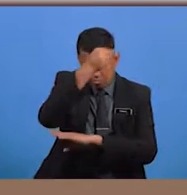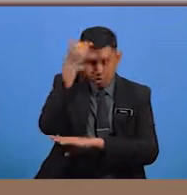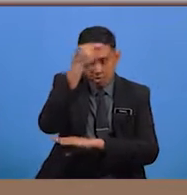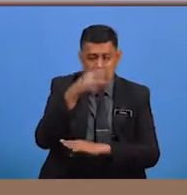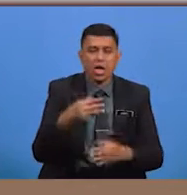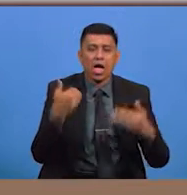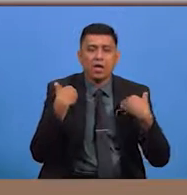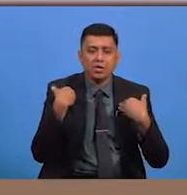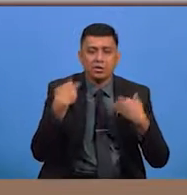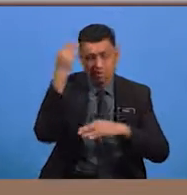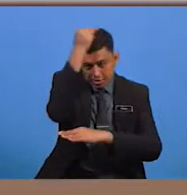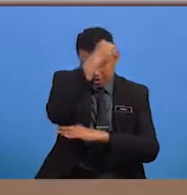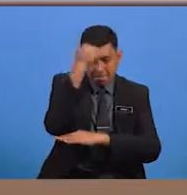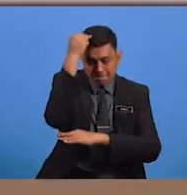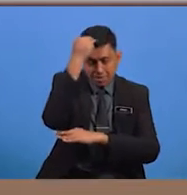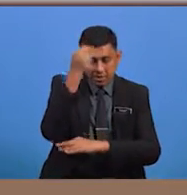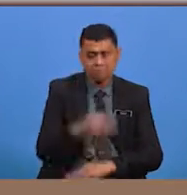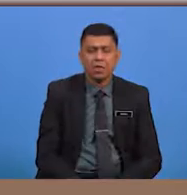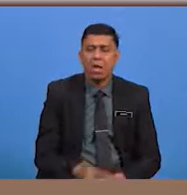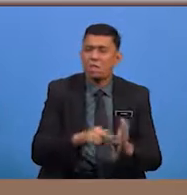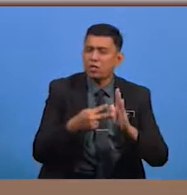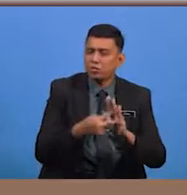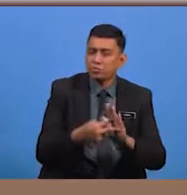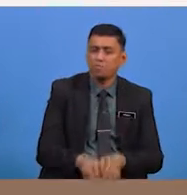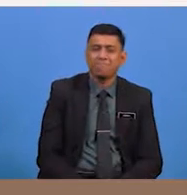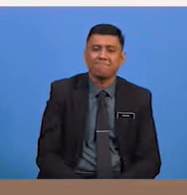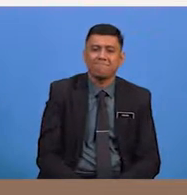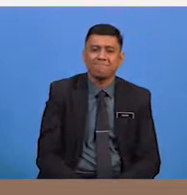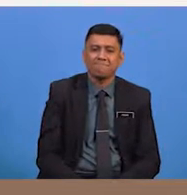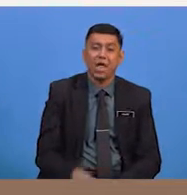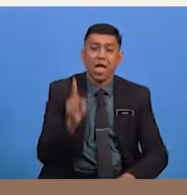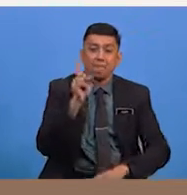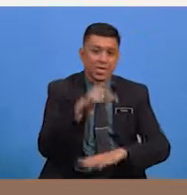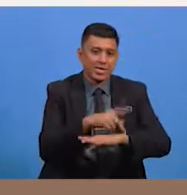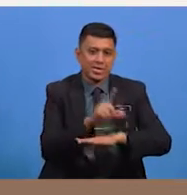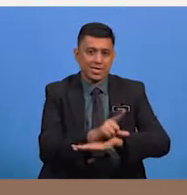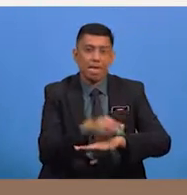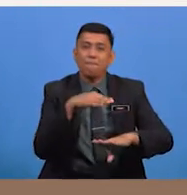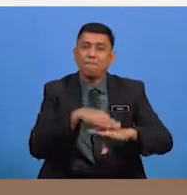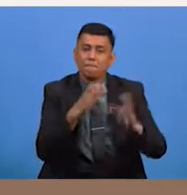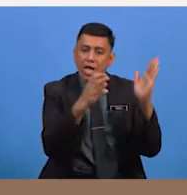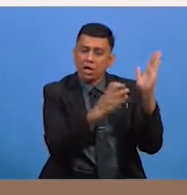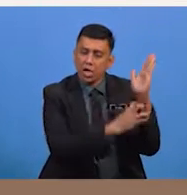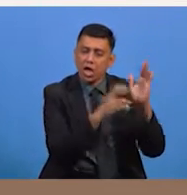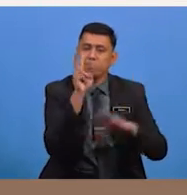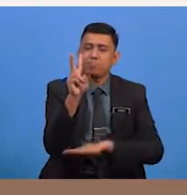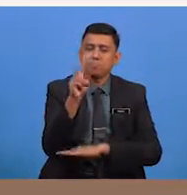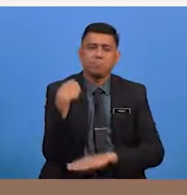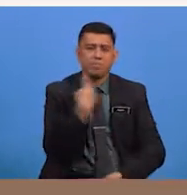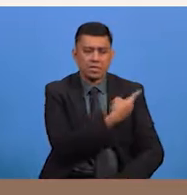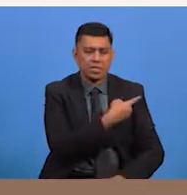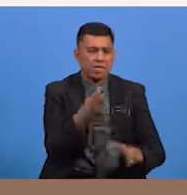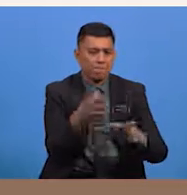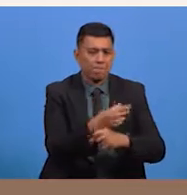kewujudan Nabi Sebagai maksud Manakala, pada rangkap kedua Kita